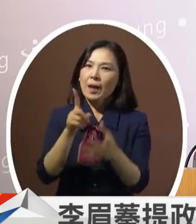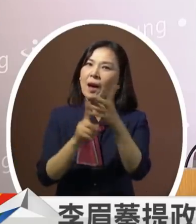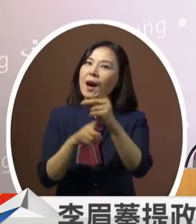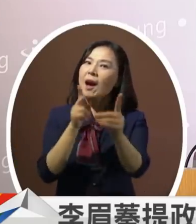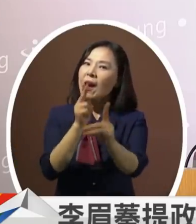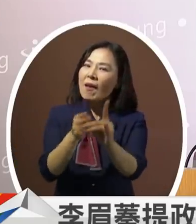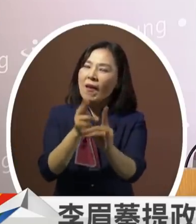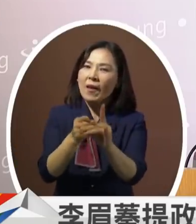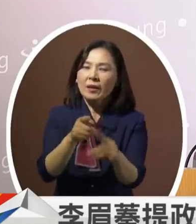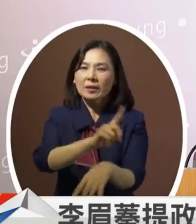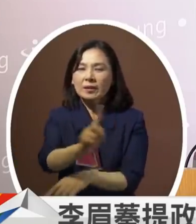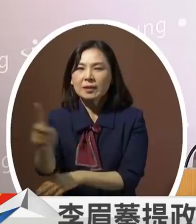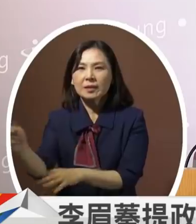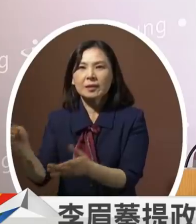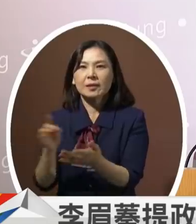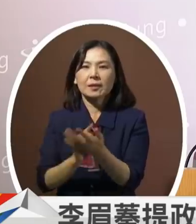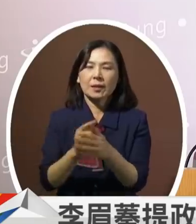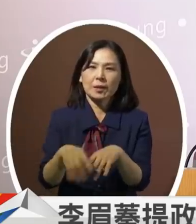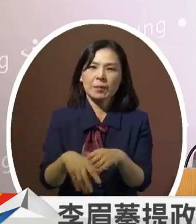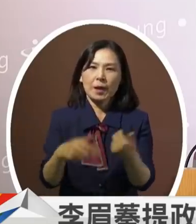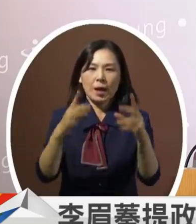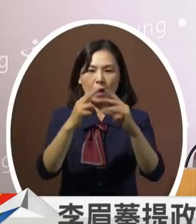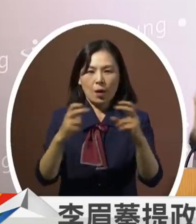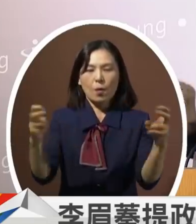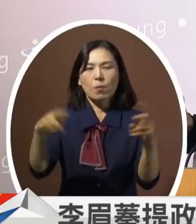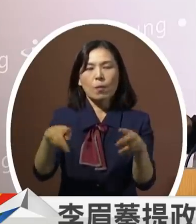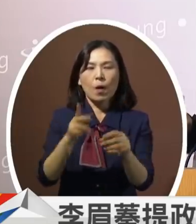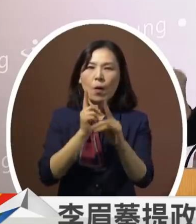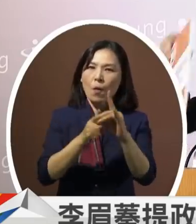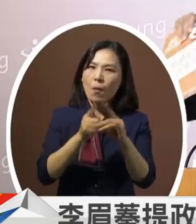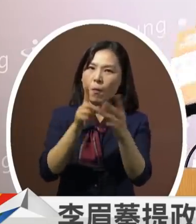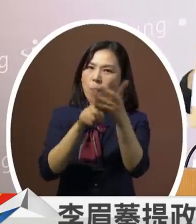源来推动我们的宗教会展第四